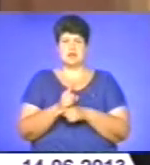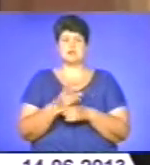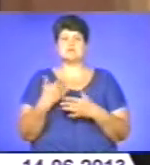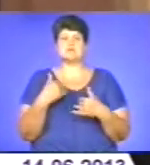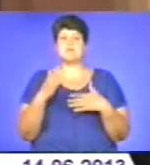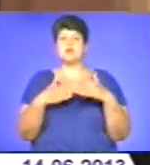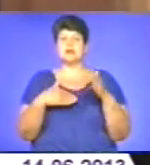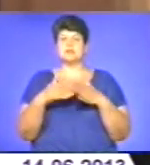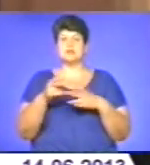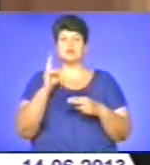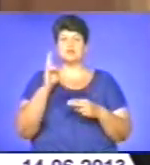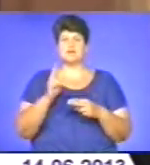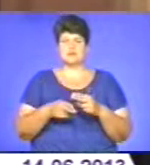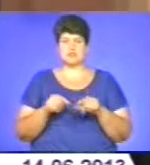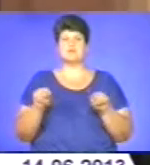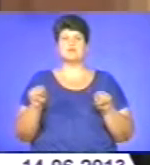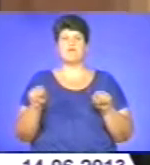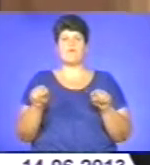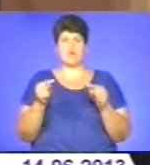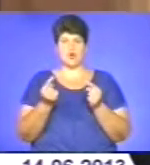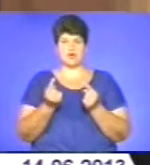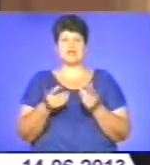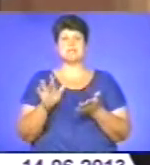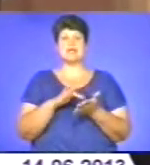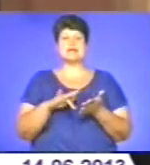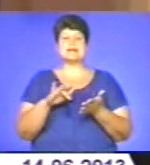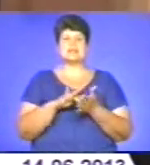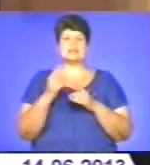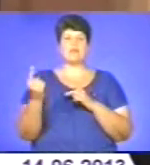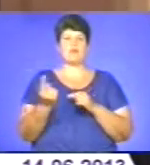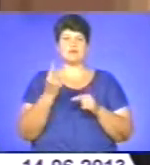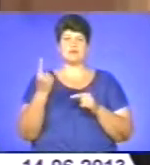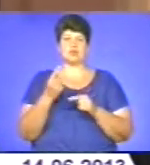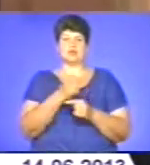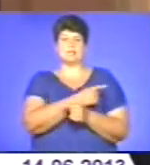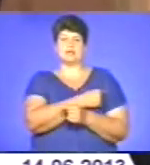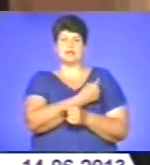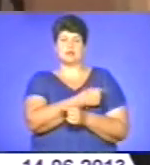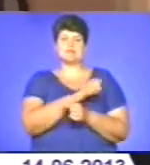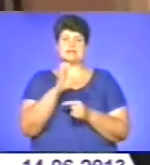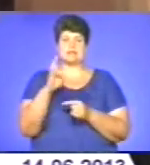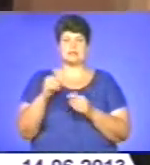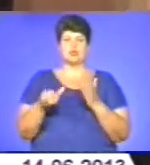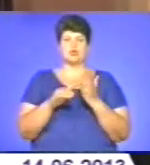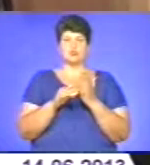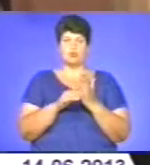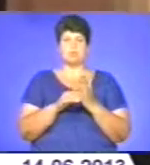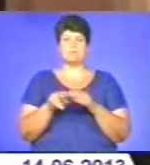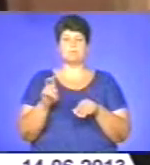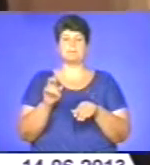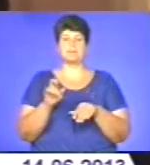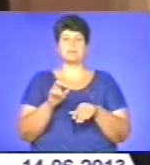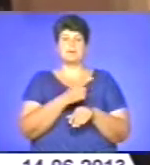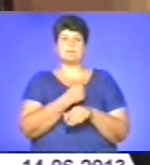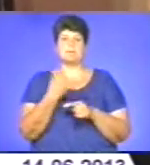завершено створення Центрів первинної медико-санітарної допомоги як юридичних осіб. Ми